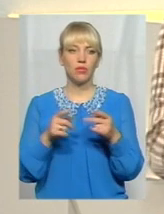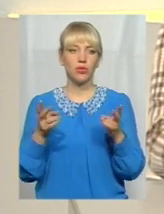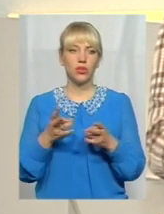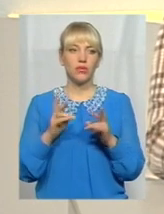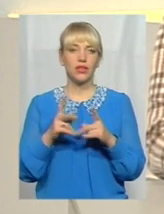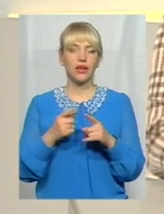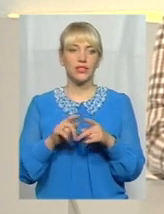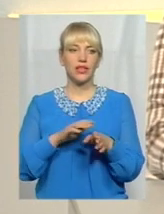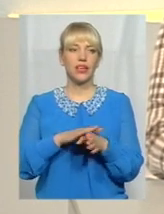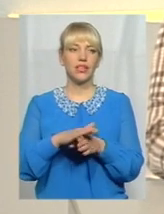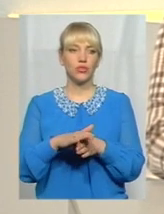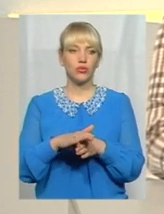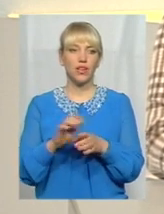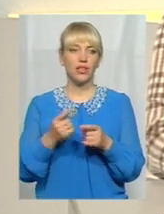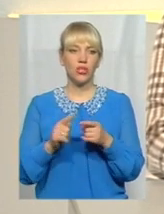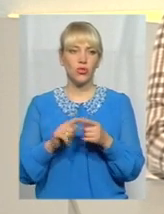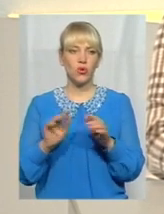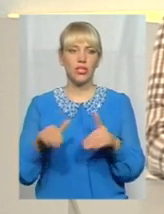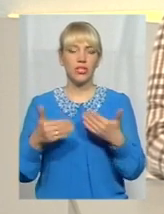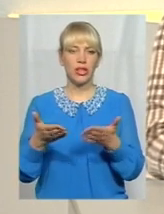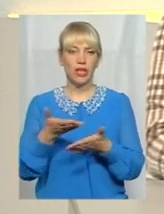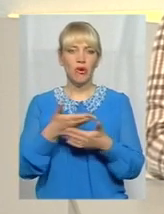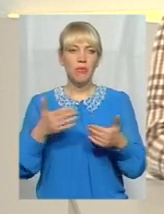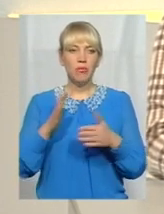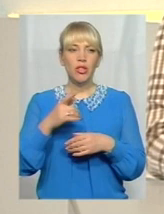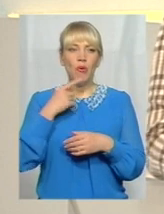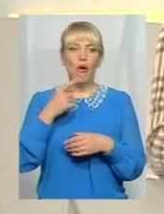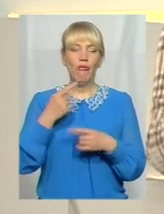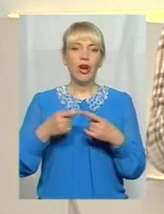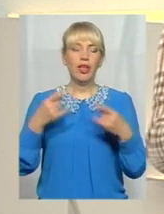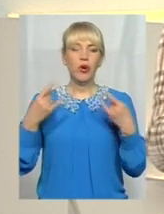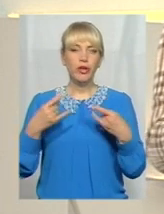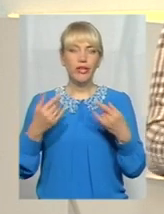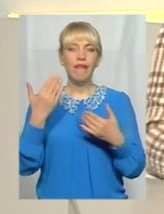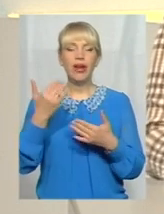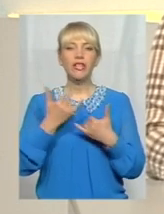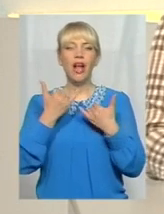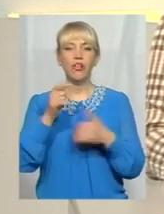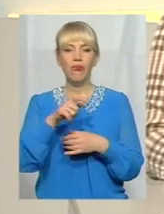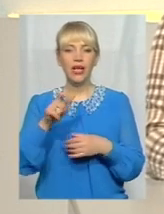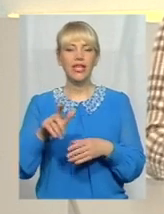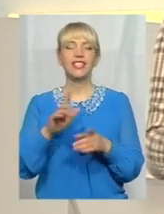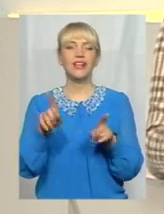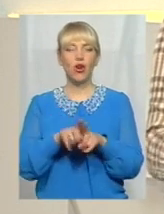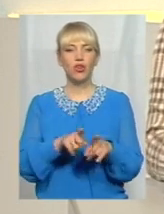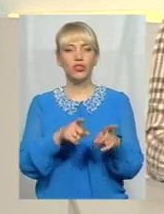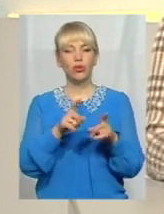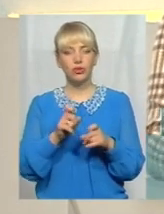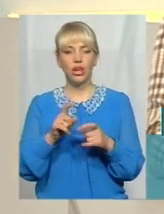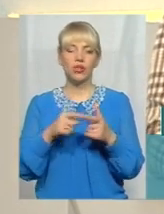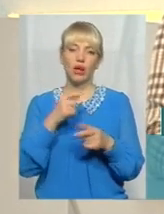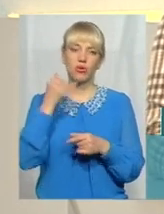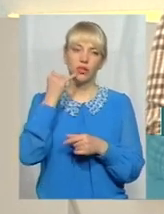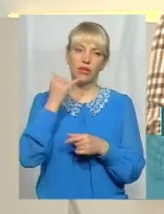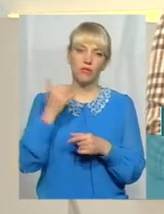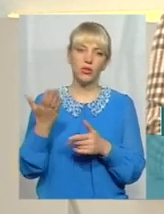реалізувати, цю ініціативу, ми сьогодні будемо говорити у студії. Ви, шановні глядачі, також долучаєтесь або телефонами, які